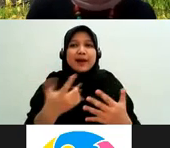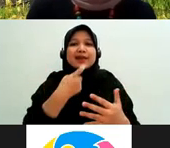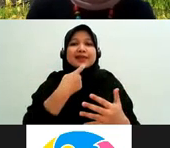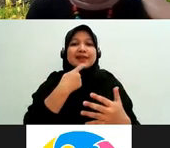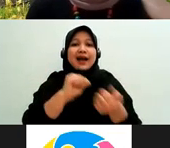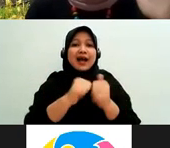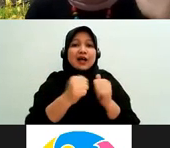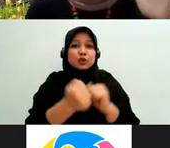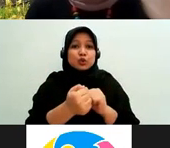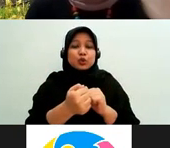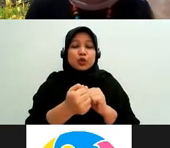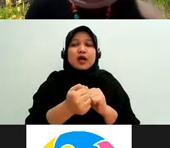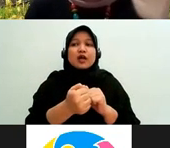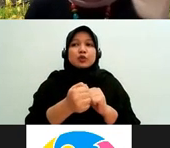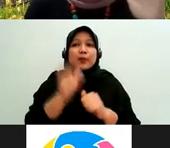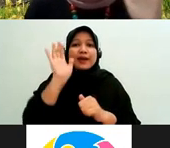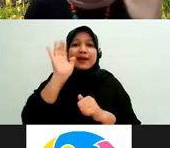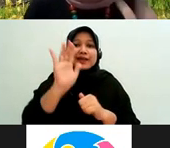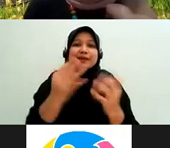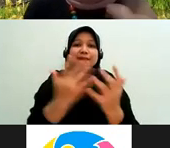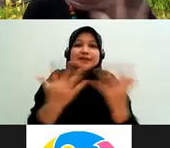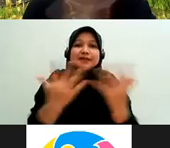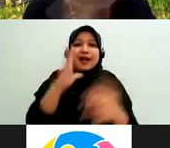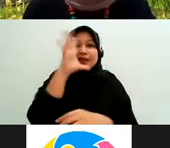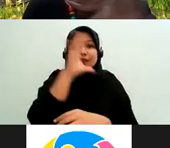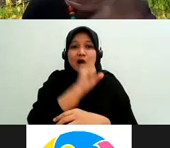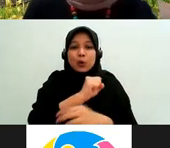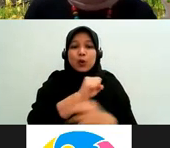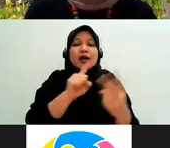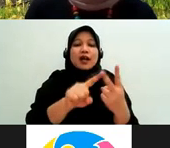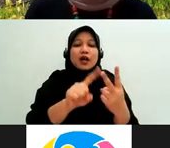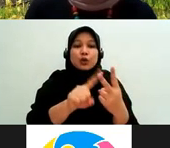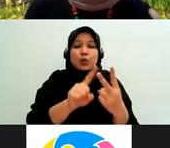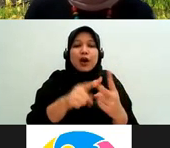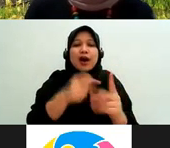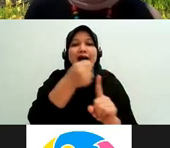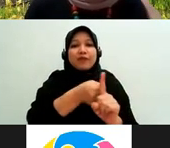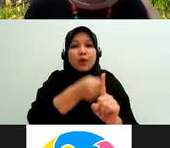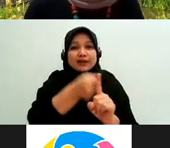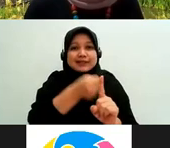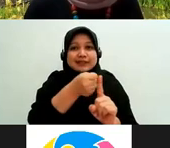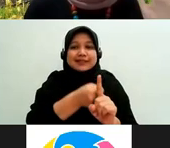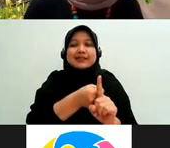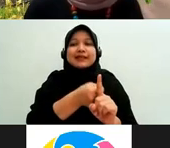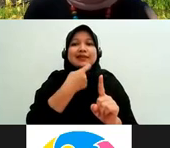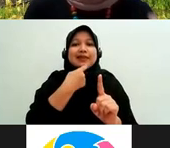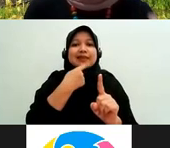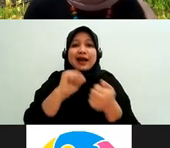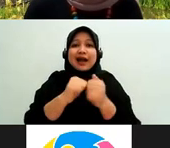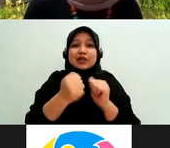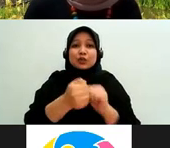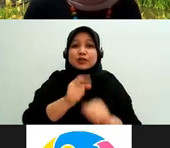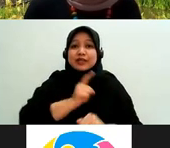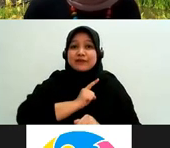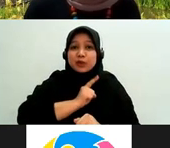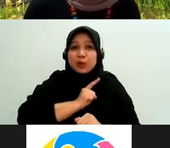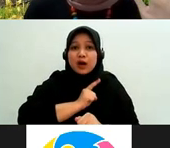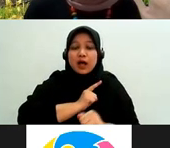ke masyarakat terus yang kedua adalah advokasi kasus individual yang ketiga adalah advokasi